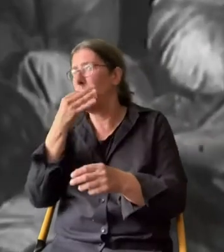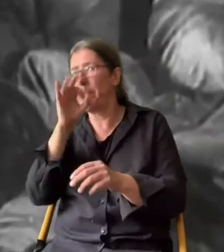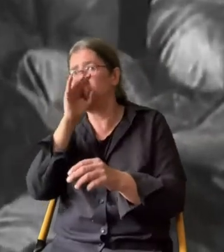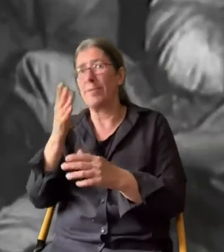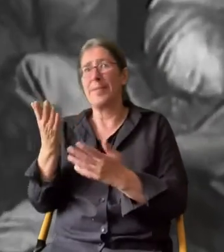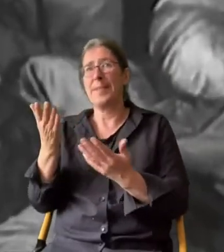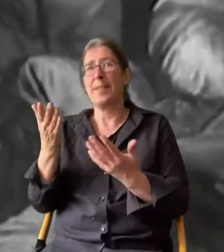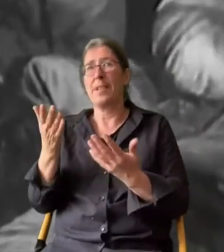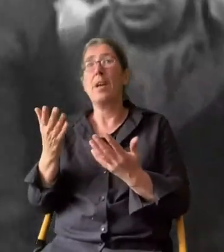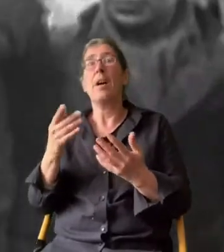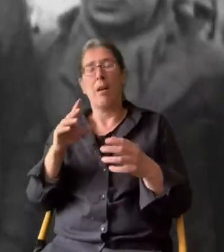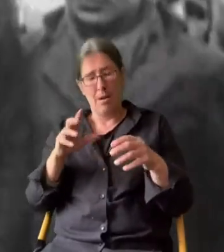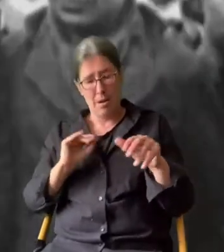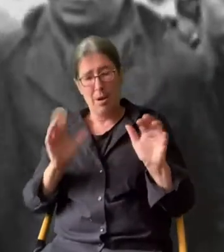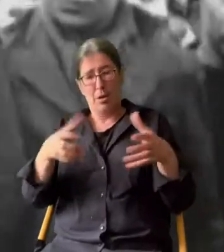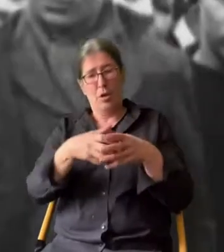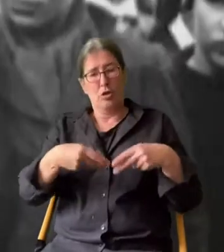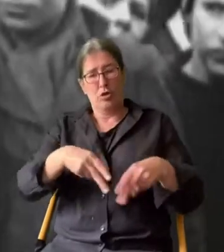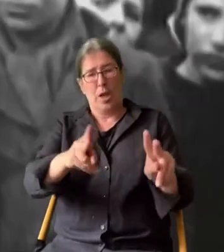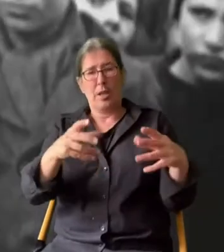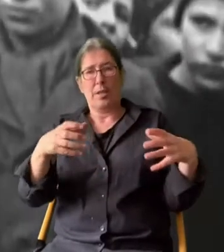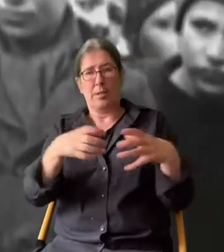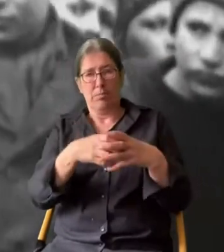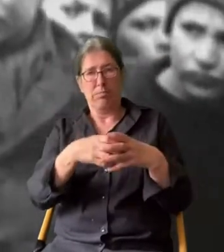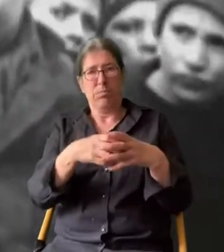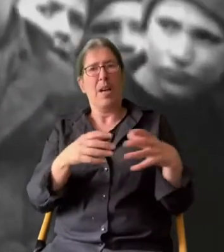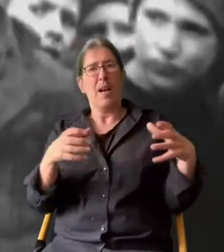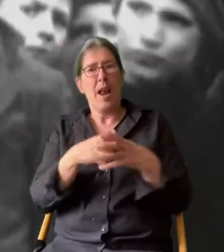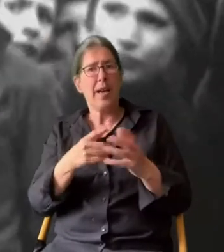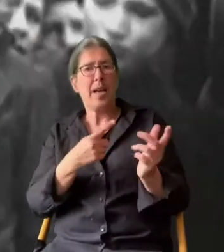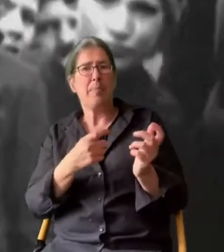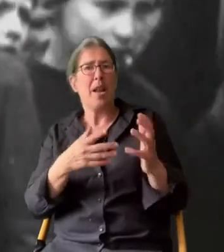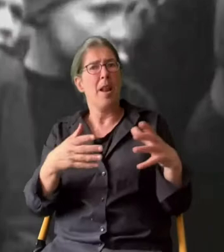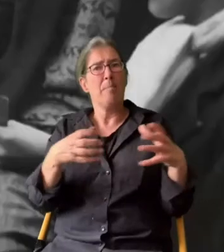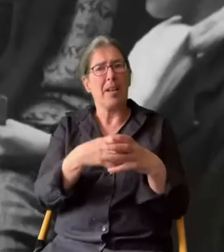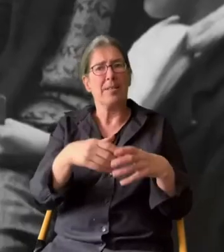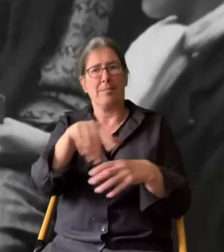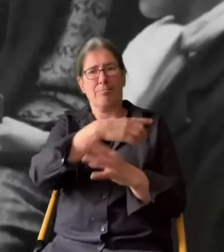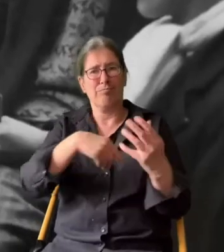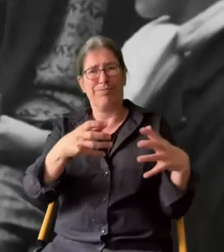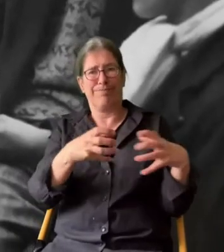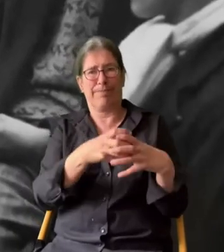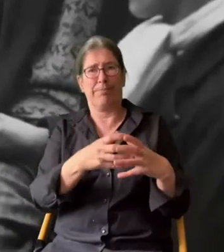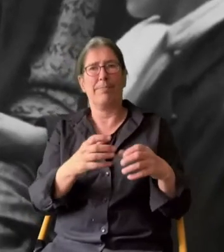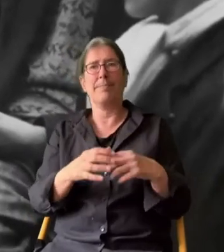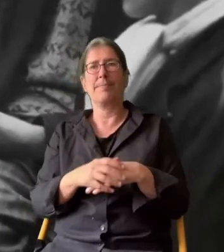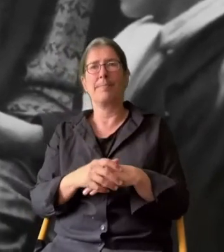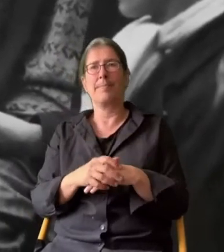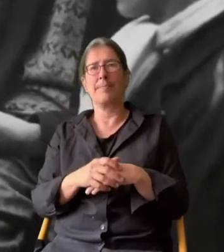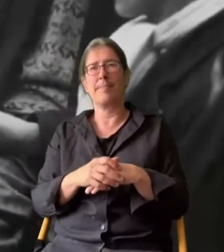finden, sammeln sich auf der Straße in sogenannten wilden Klicken oder kleinkriminellen Banden.